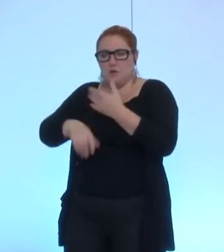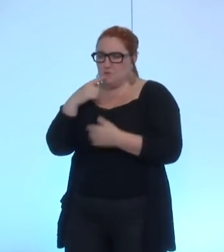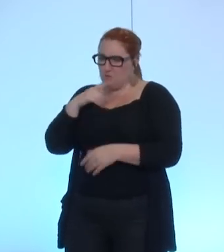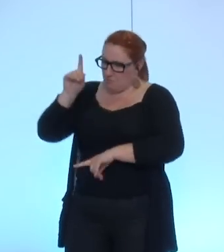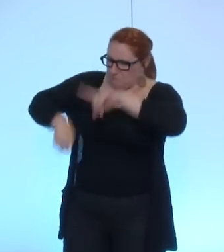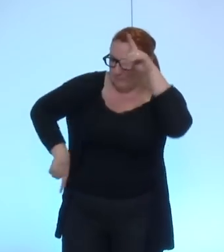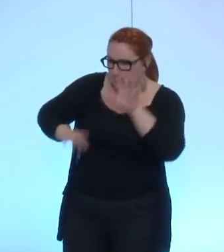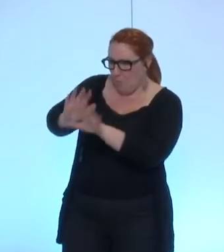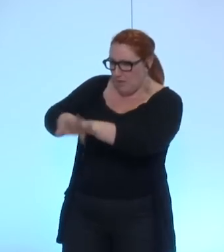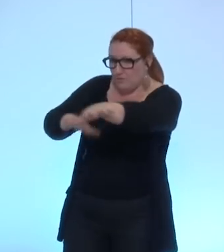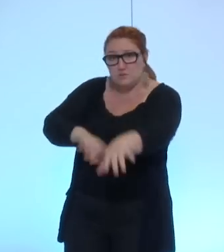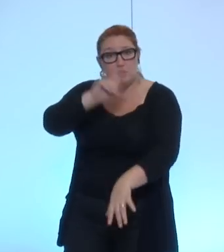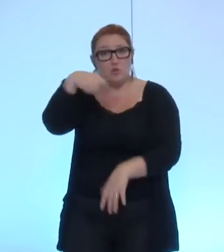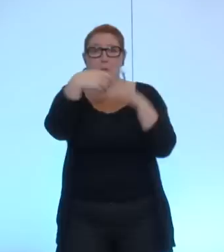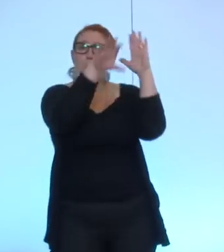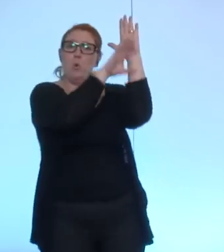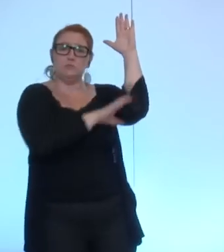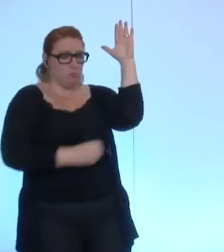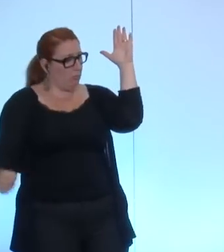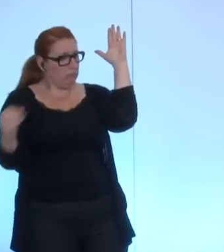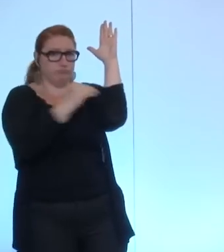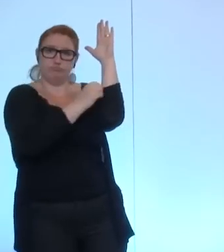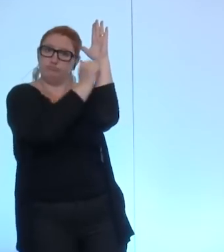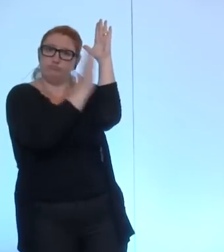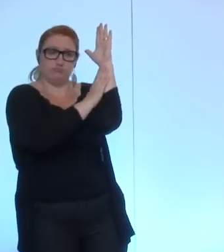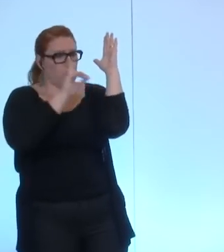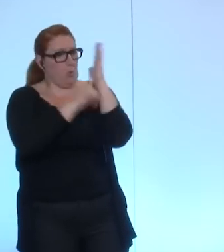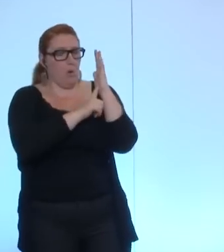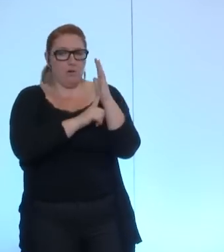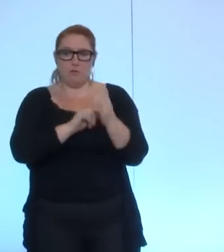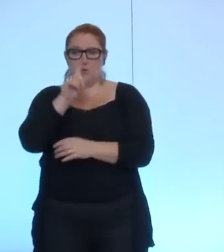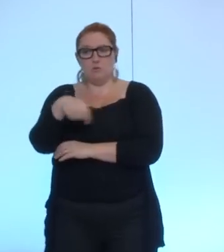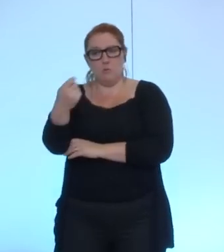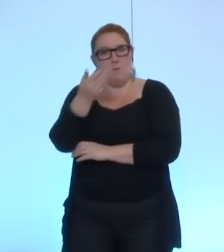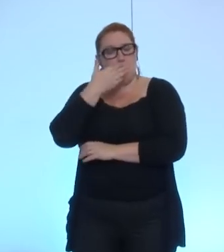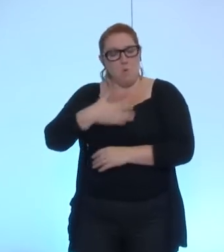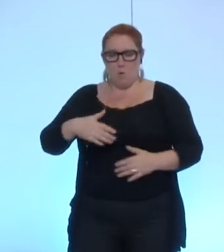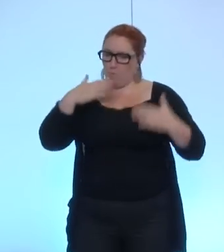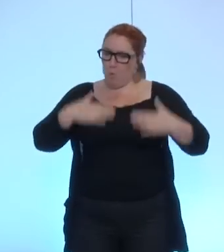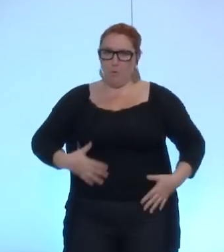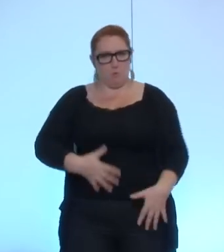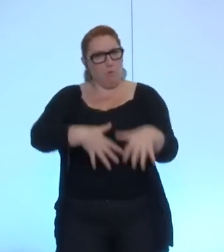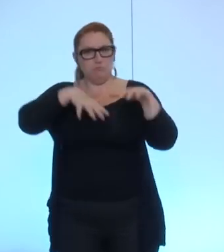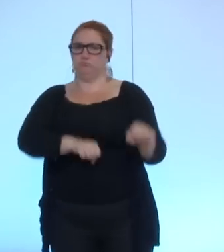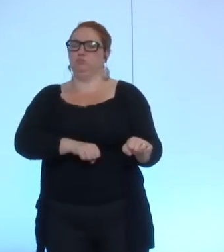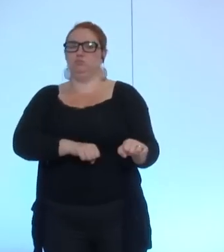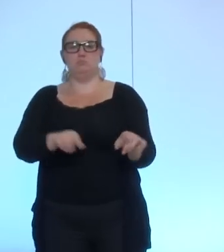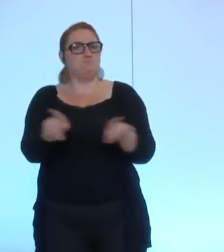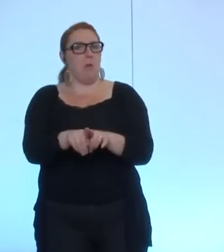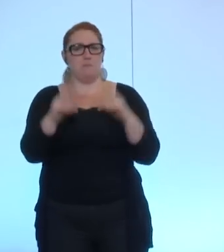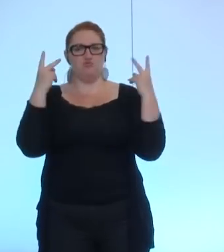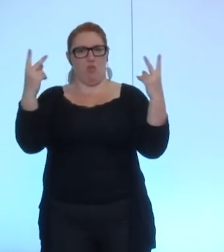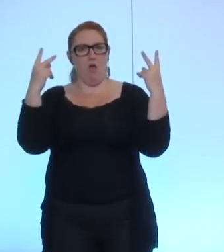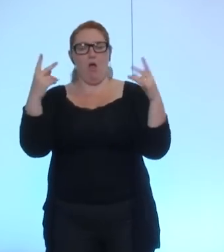manifester pourtant inscrit dans notre constitution là où il conviendrait d'avoir une attitude ferme comme Jacques Chirac a su l'avoir en